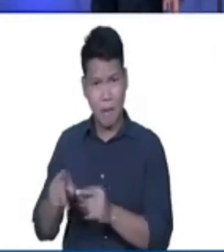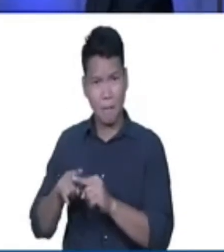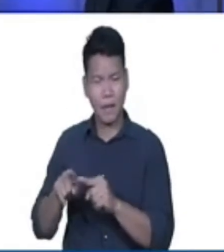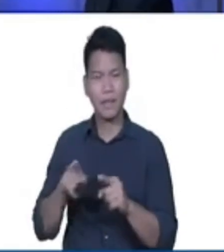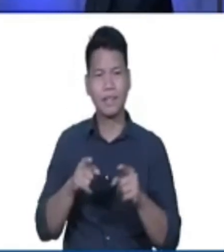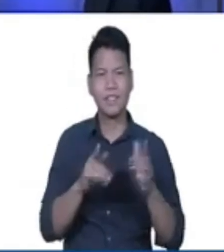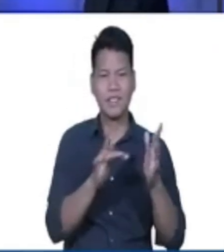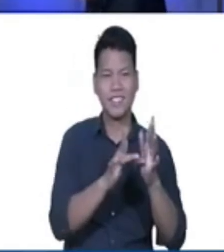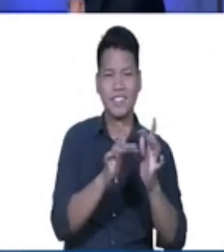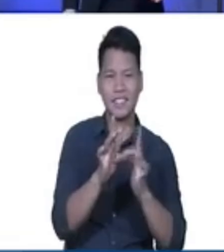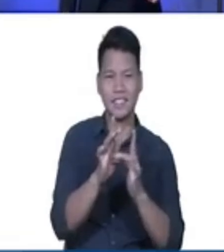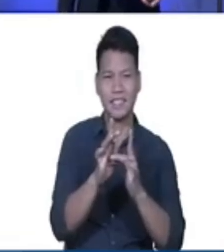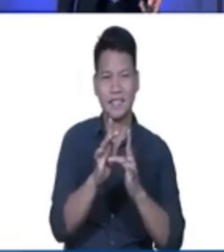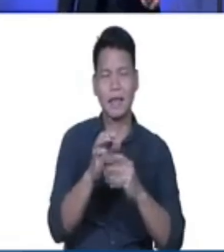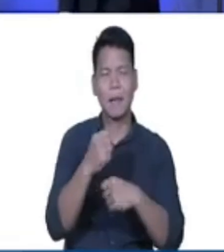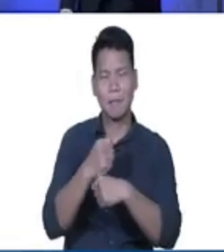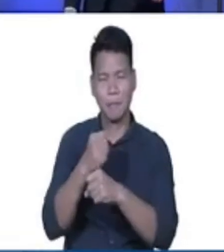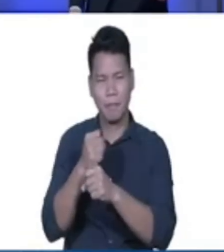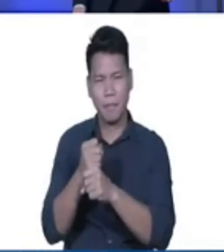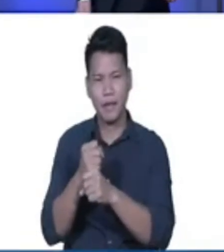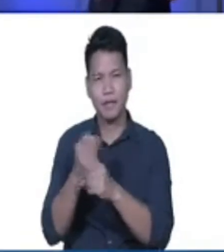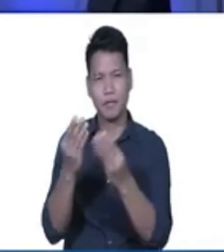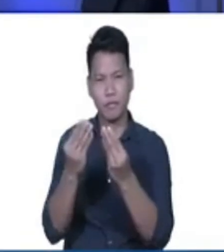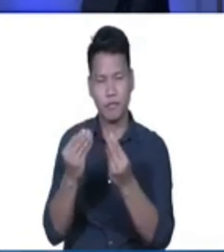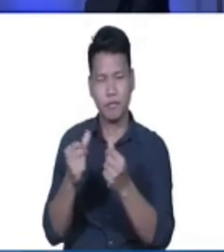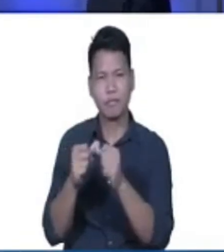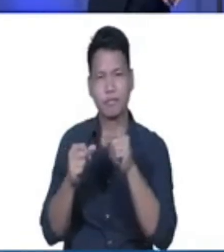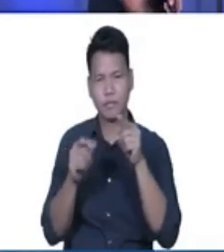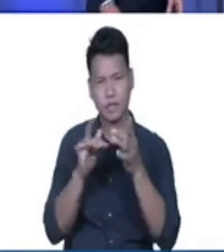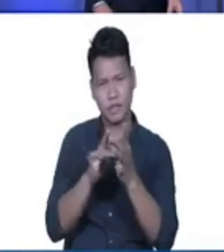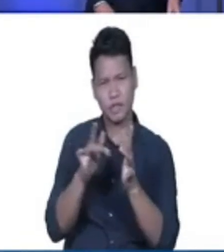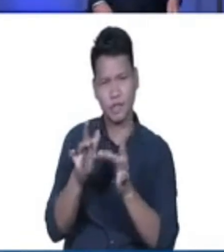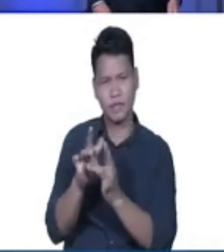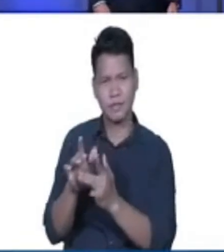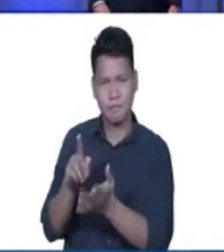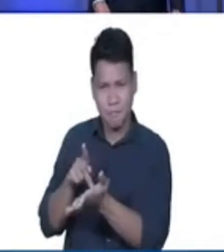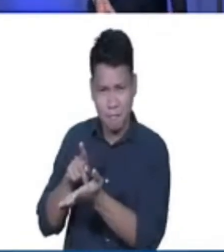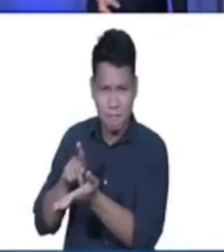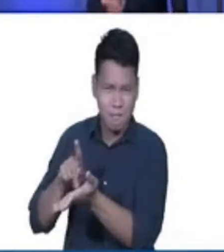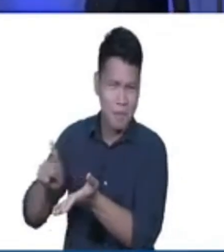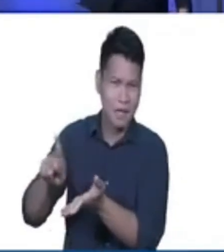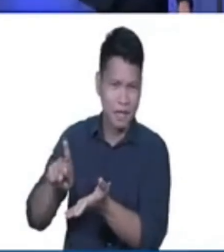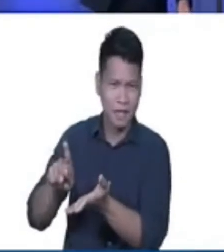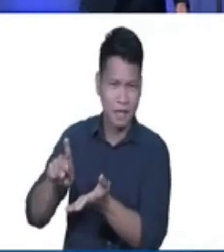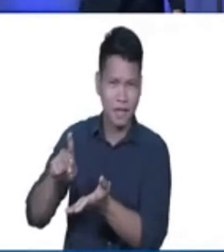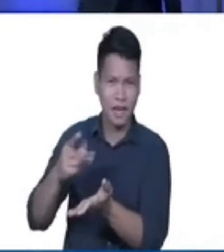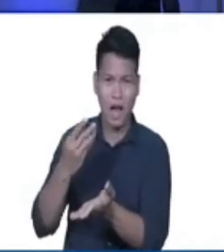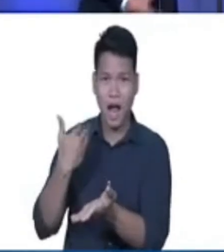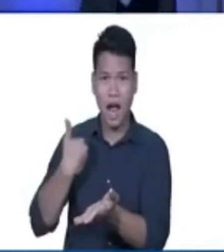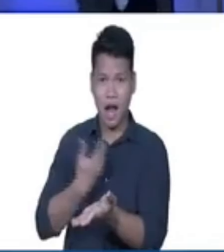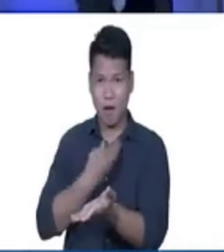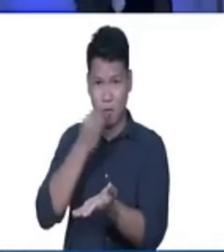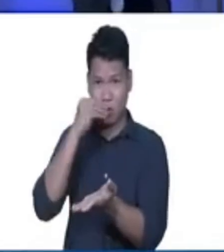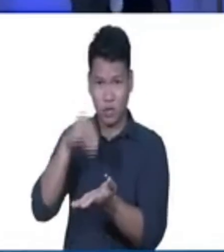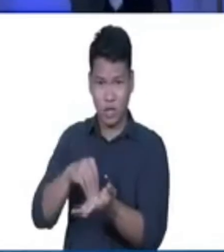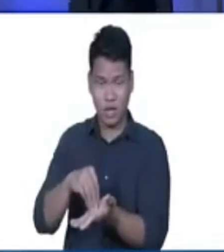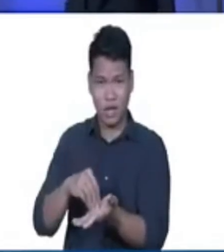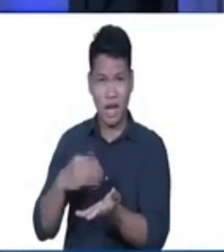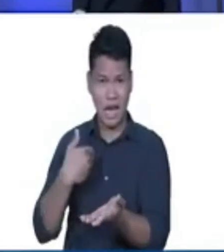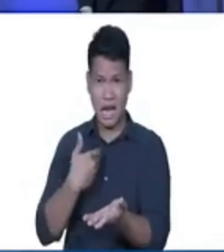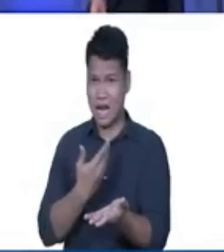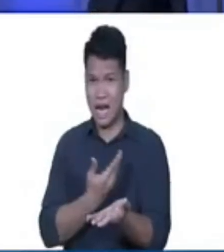He paid our debt Kanya pong binayaran yung ating utang Kanya pong binayaran yung ating